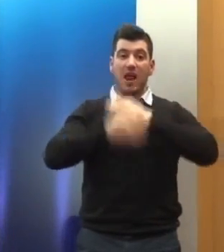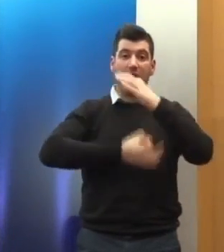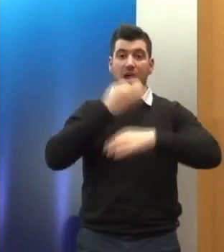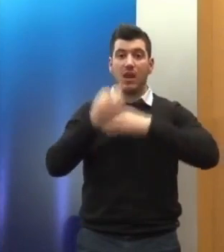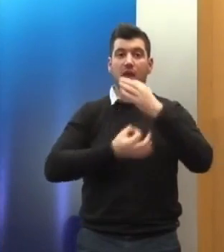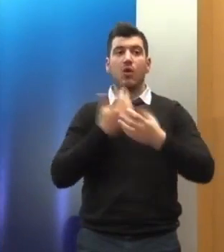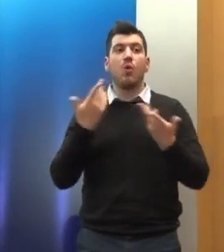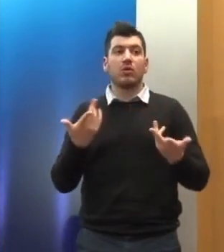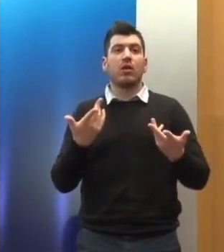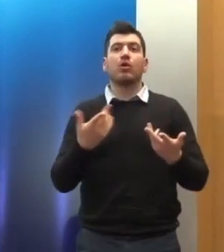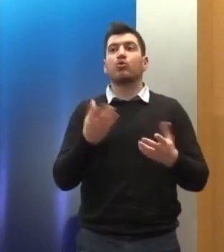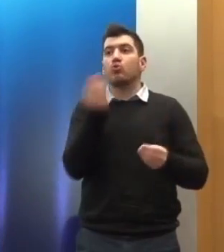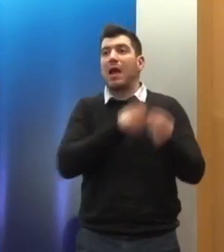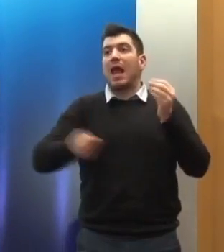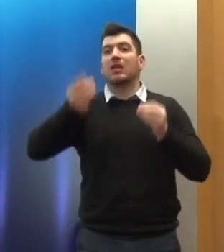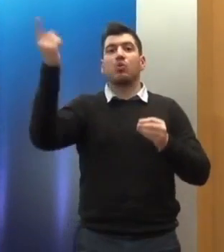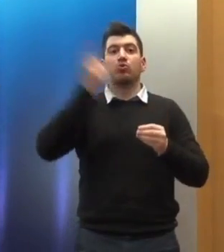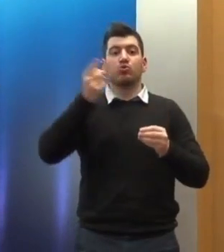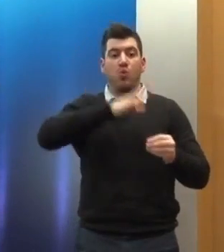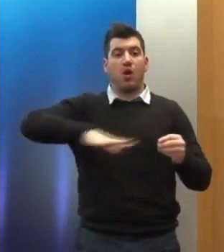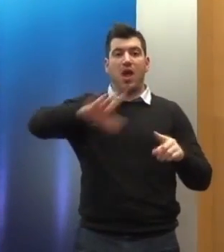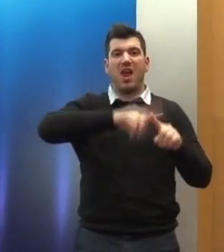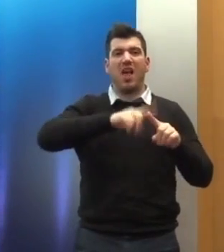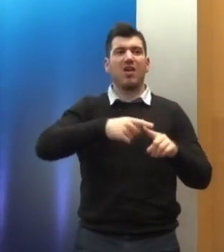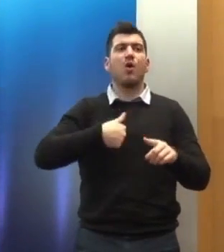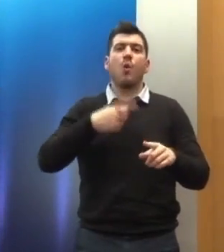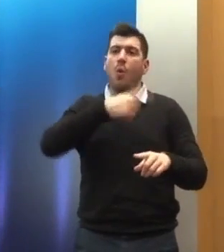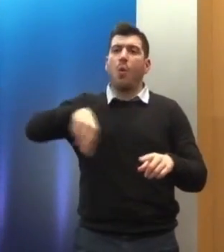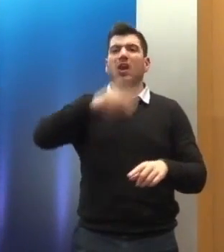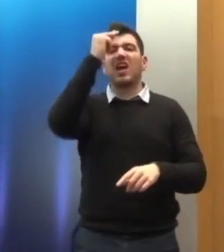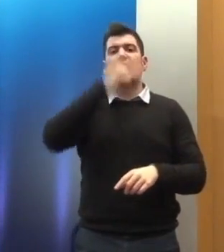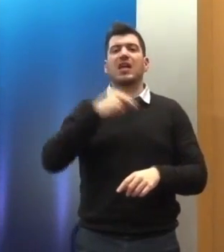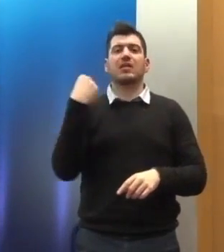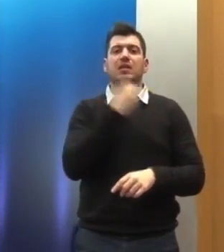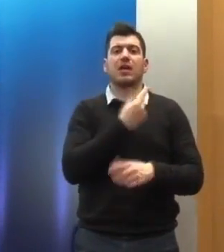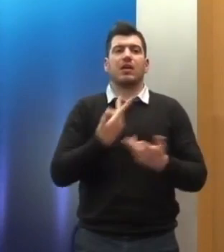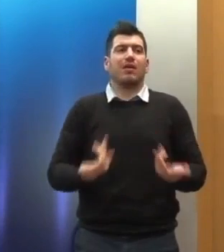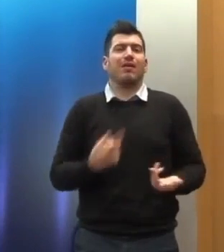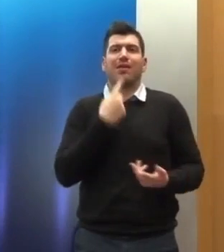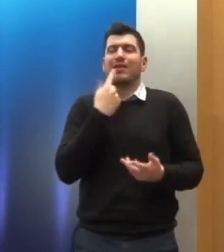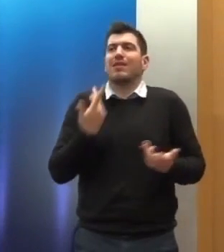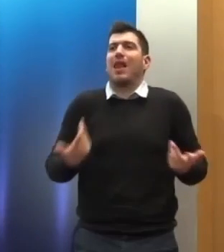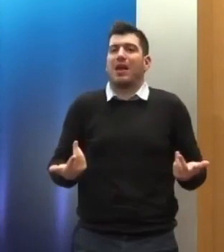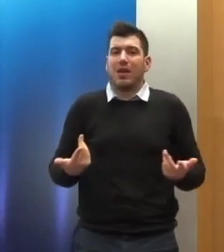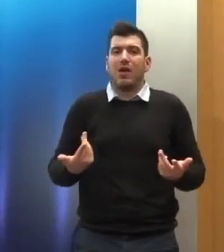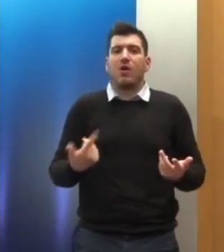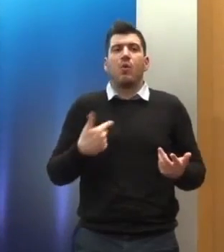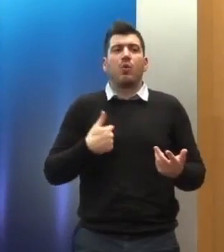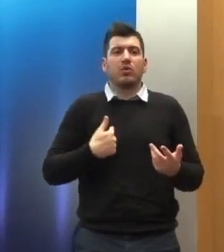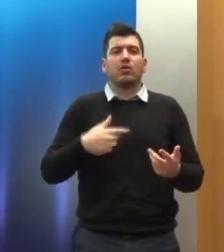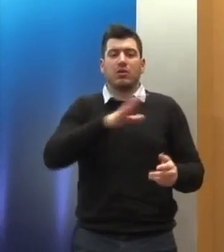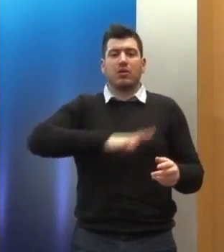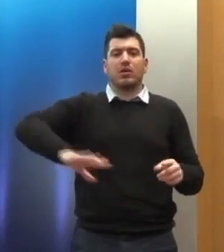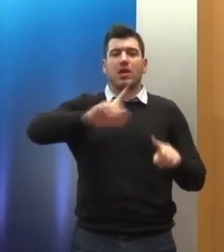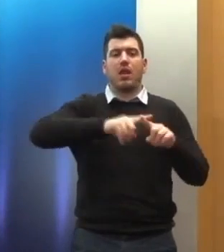από ορθόδους χριστιανούς δηλαδή με άλλα λόγια Ελλάς-Ελληνο-Χριστιανών με λίγο διαφορετικό λεκτικό αλλά στα αλήθεια αυτό ήταν